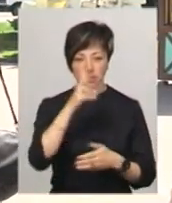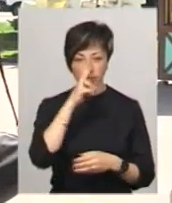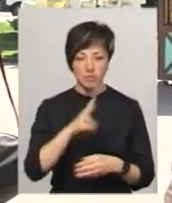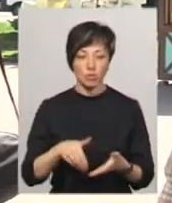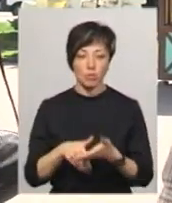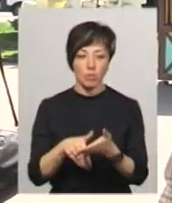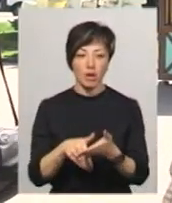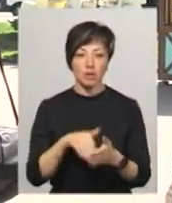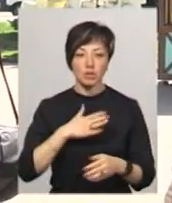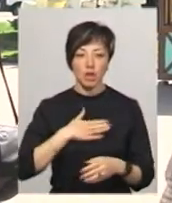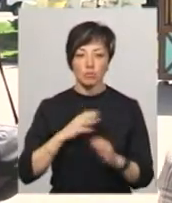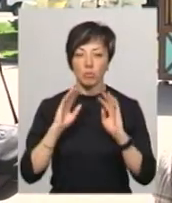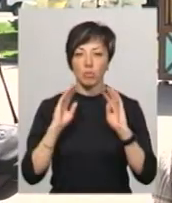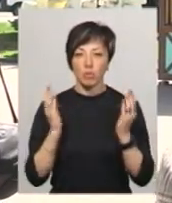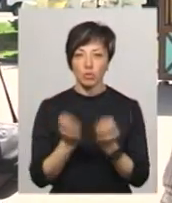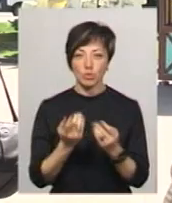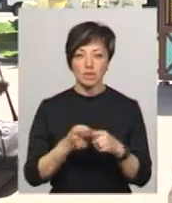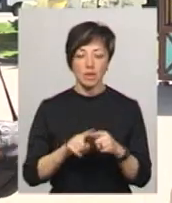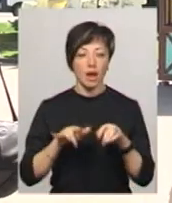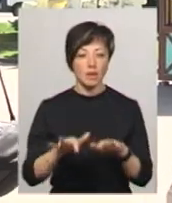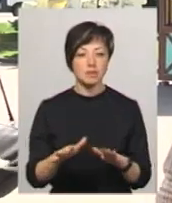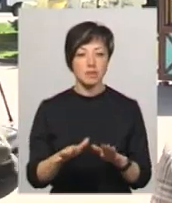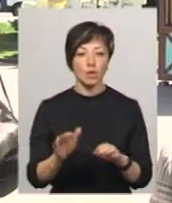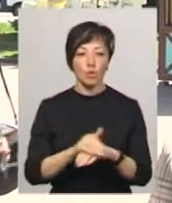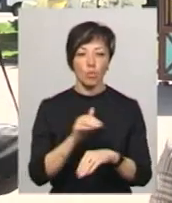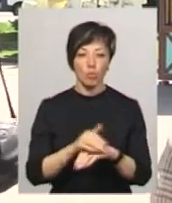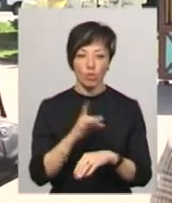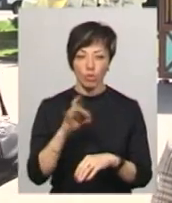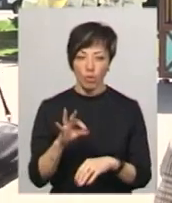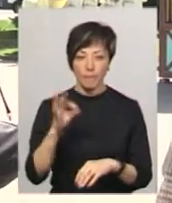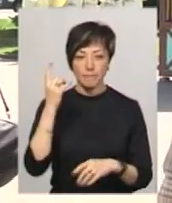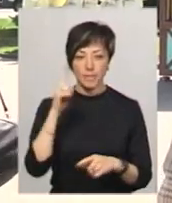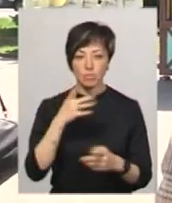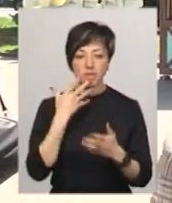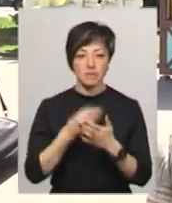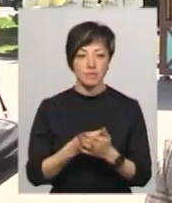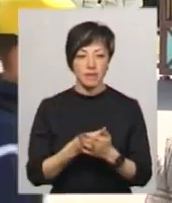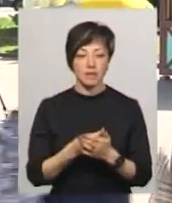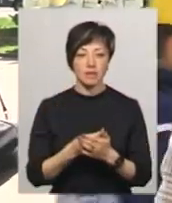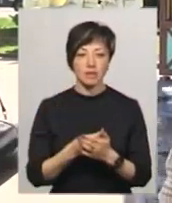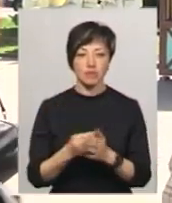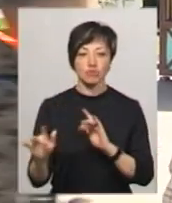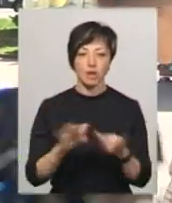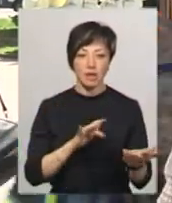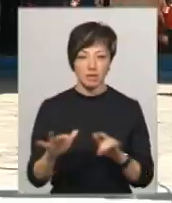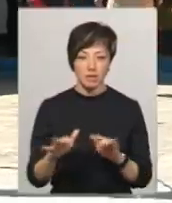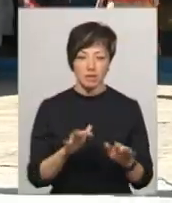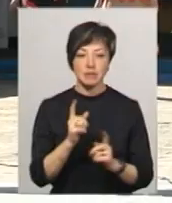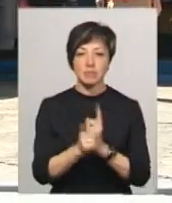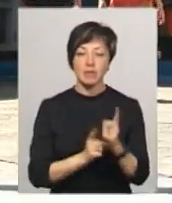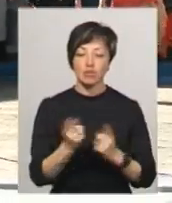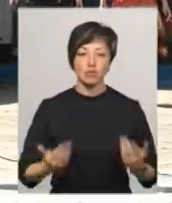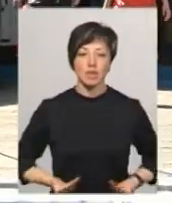допомагає нашому притулку, долучили до цієї акції «Добро». Ми придумали свій власний челендж під назвою «Change a life».